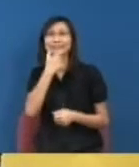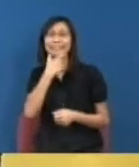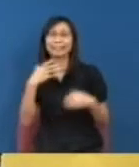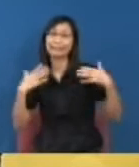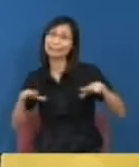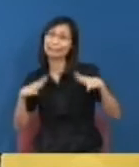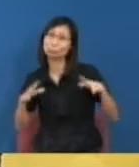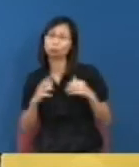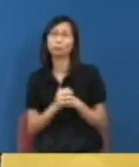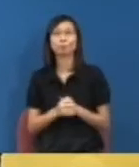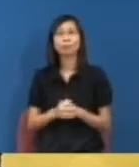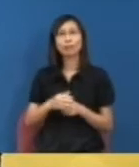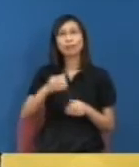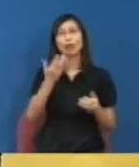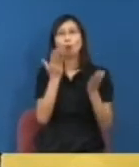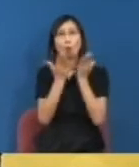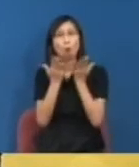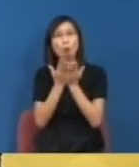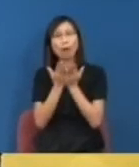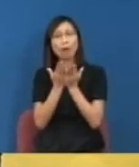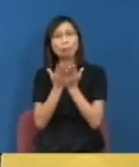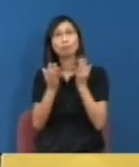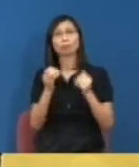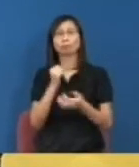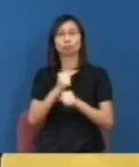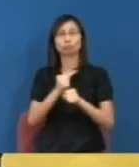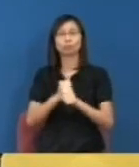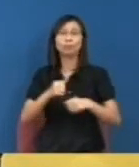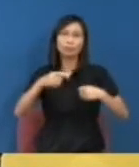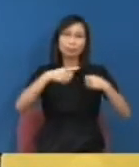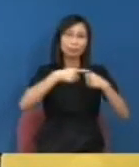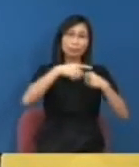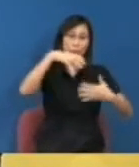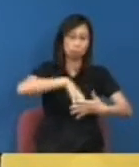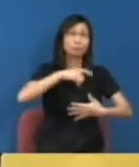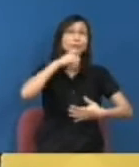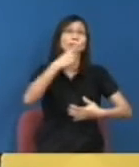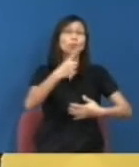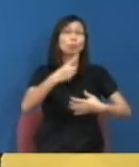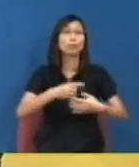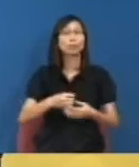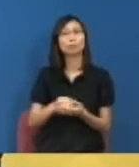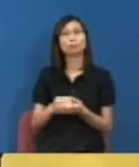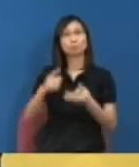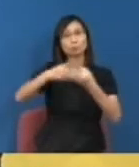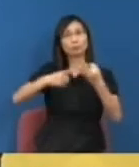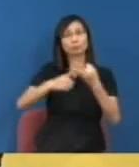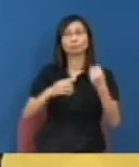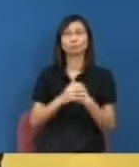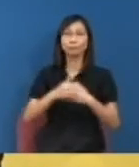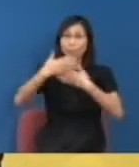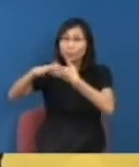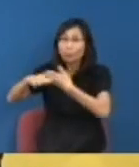校務委員會其中有一位成員就是David Lee另外一位重要那天就是David Wilson